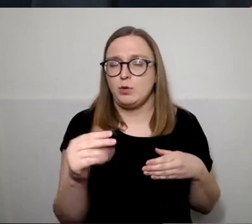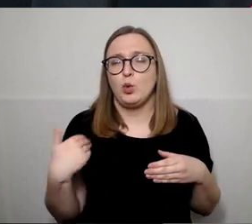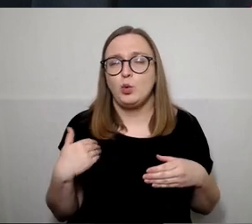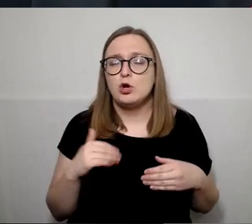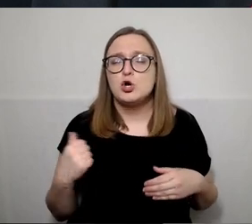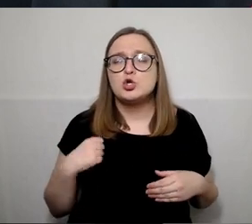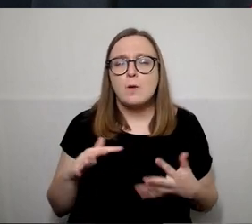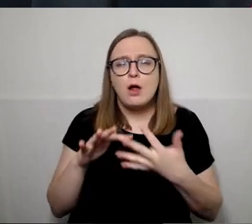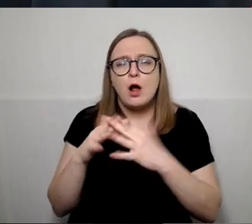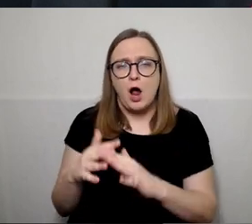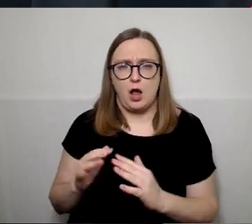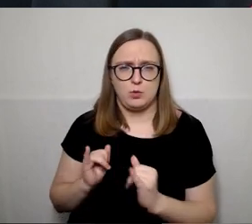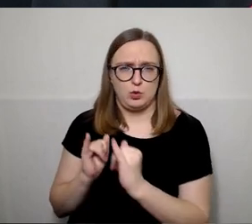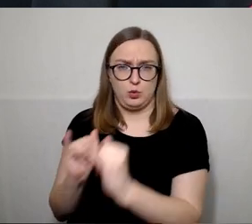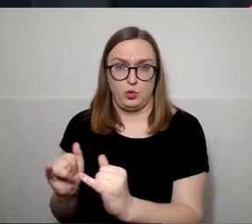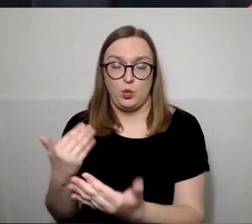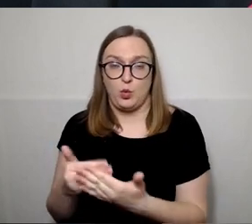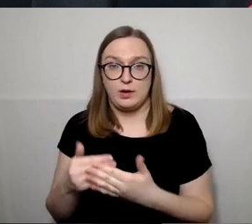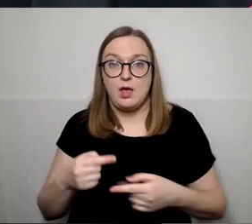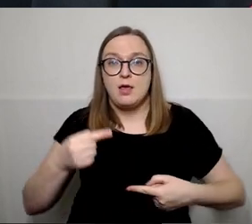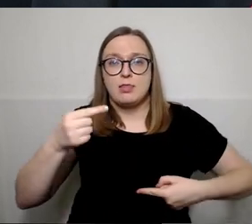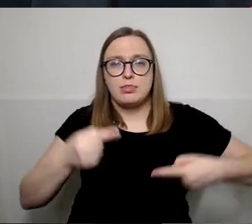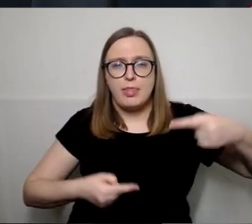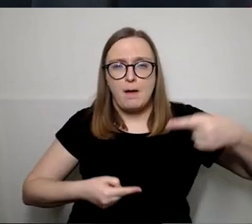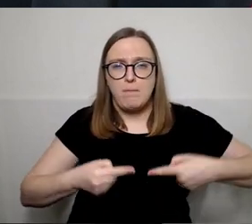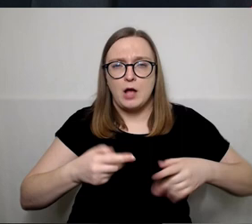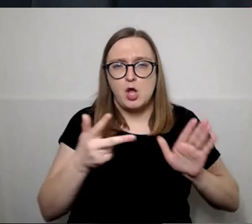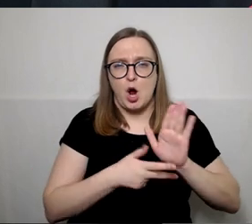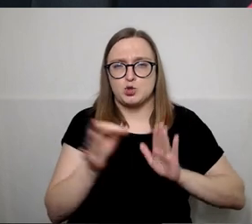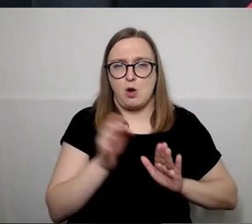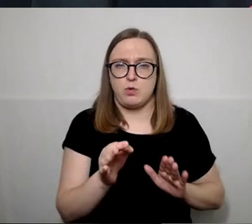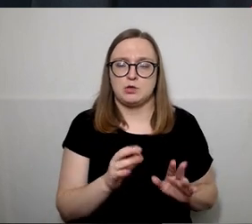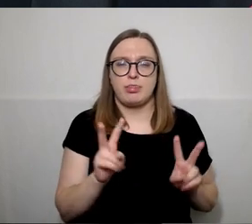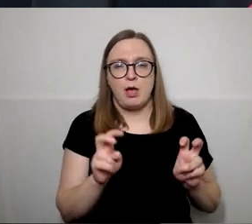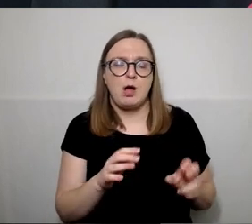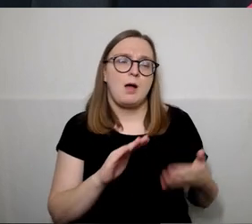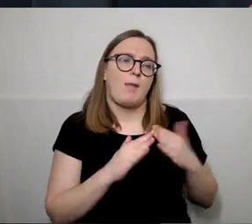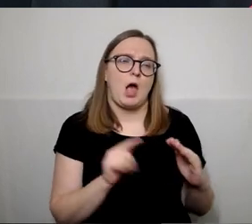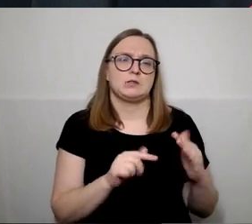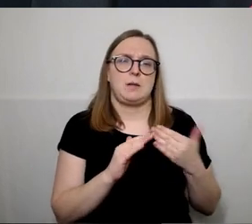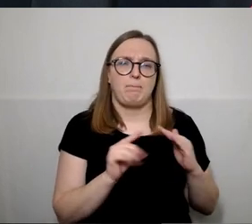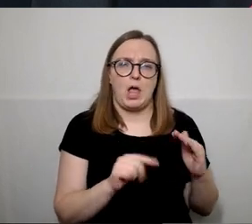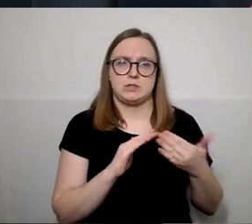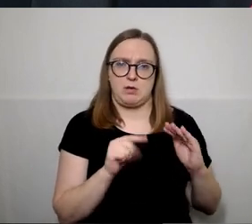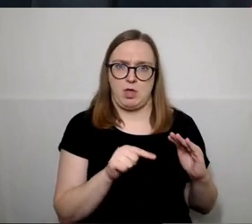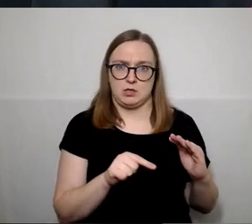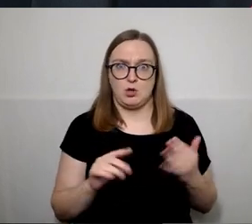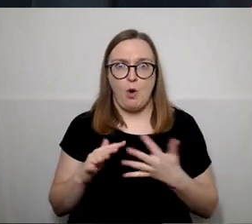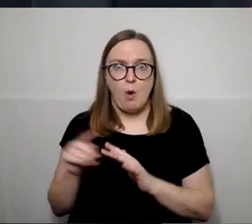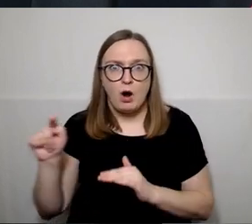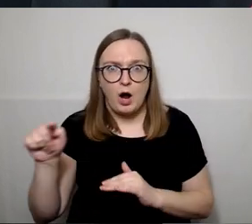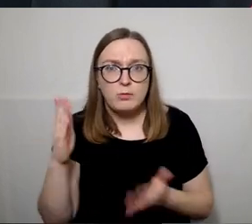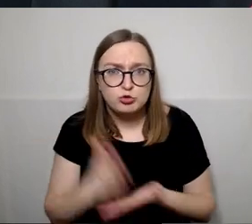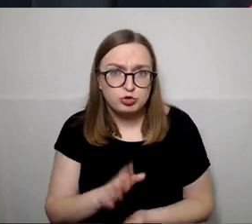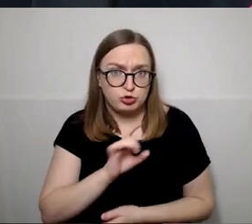nes 80 procentų debatų vis miestas, miestas akcentuojama, o kaime taip pat yra gimnazijų,